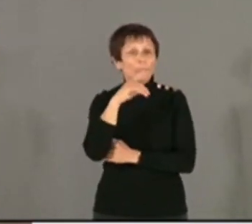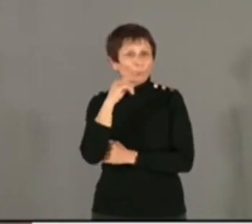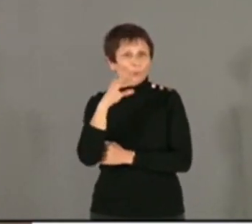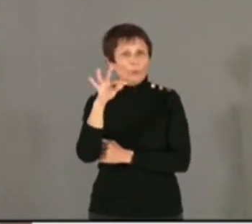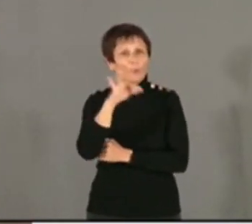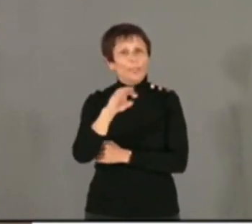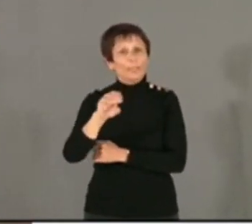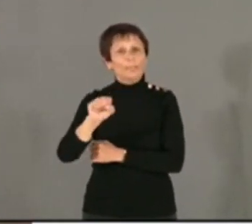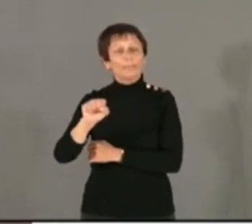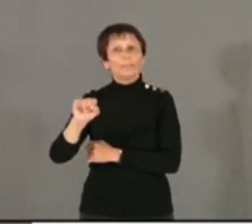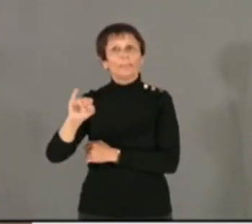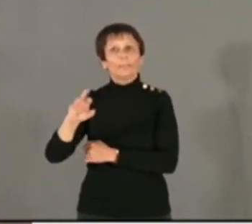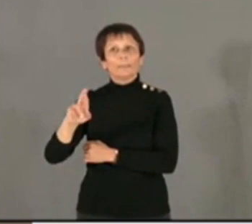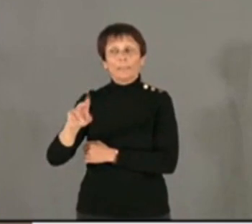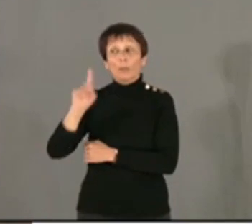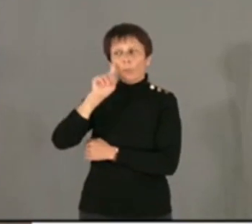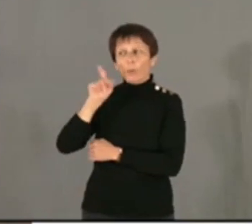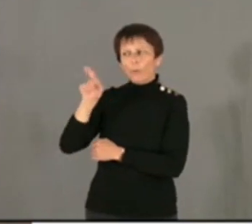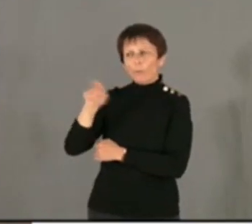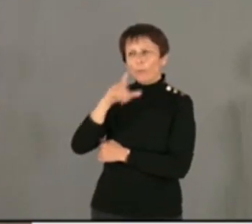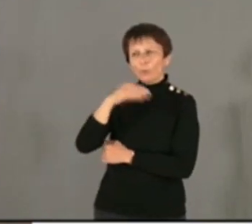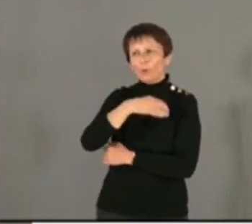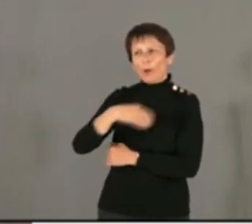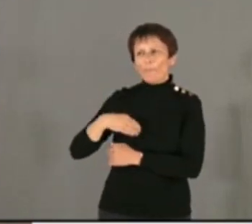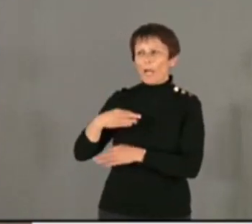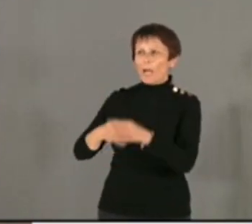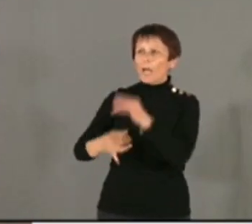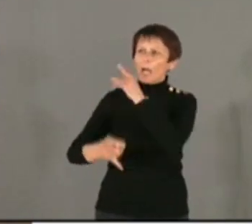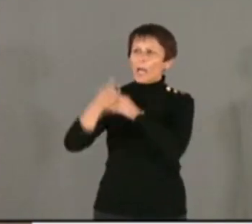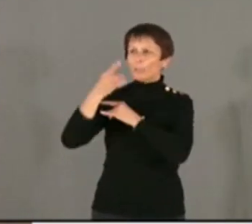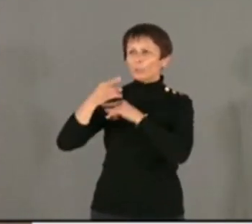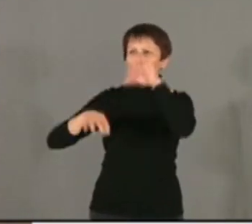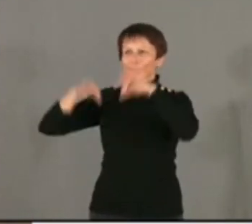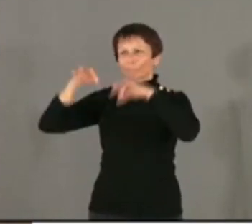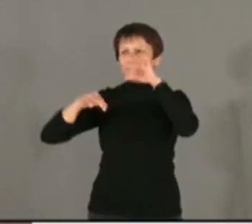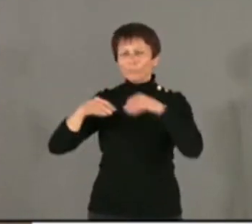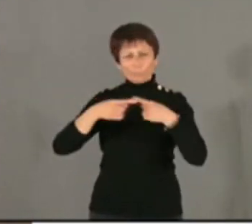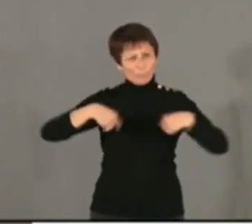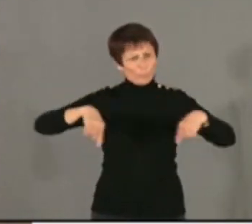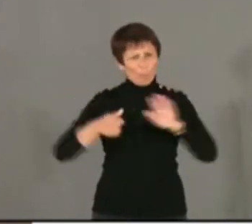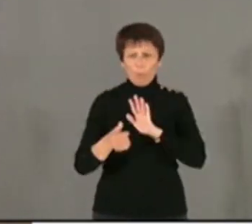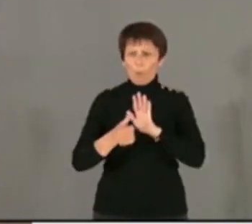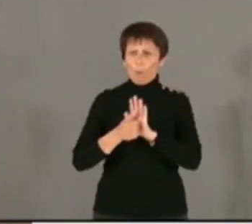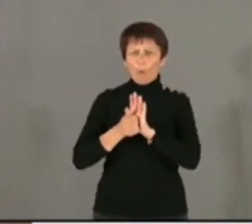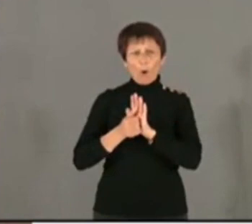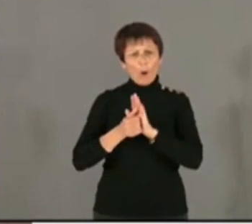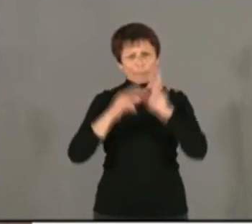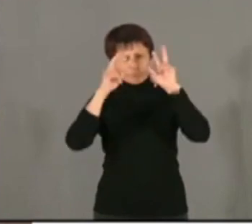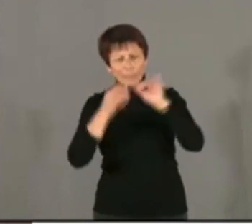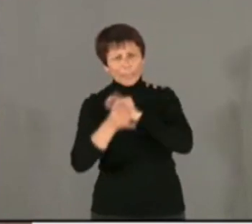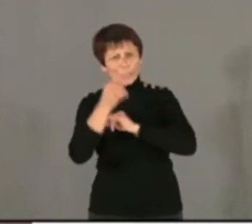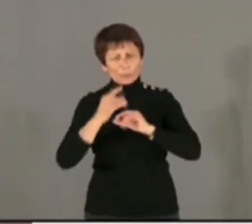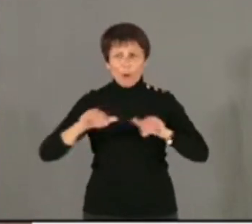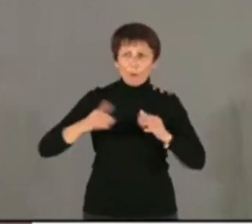réalité historique, monsieur le maire, et ce n'est pas votre rôle. Nous sommes des politiques, nous sommes des élus, nous ne sommes pas des historiens, nous ne sommes pas ici pour revisiter l'histoire.